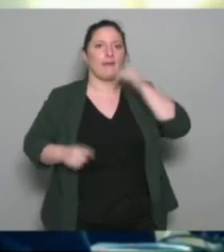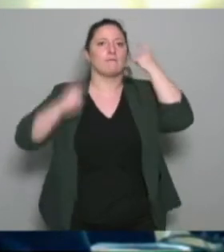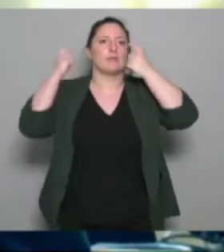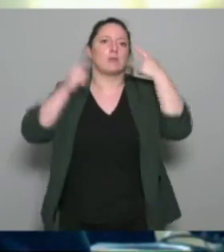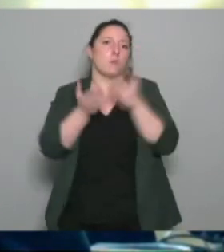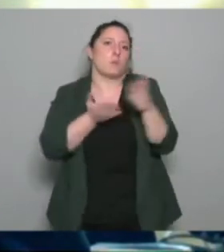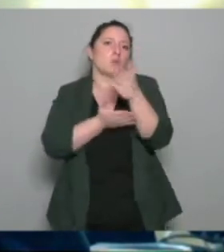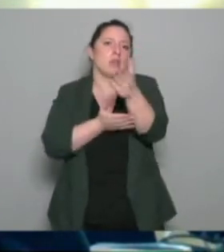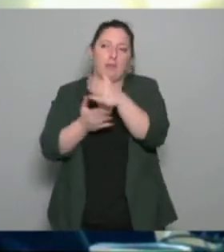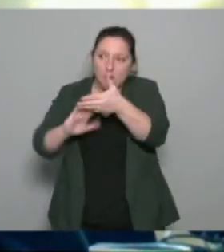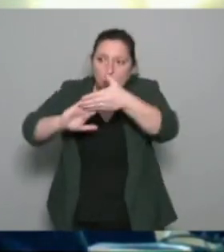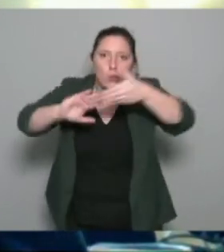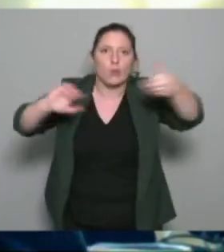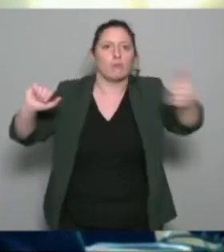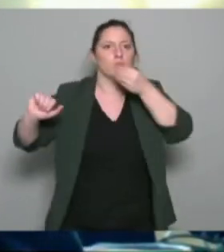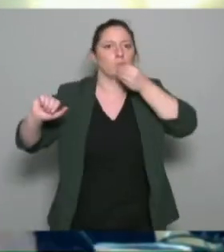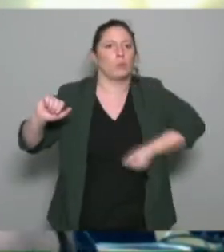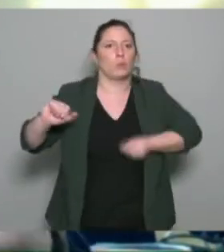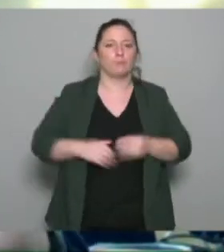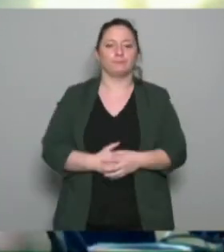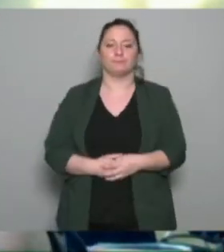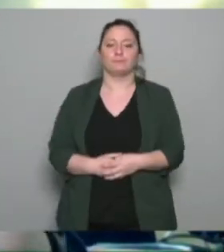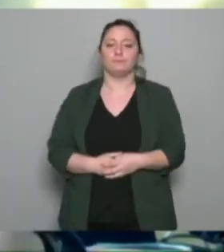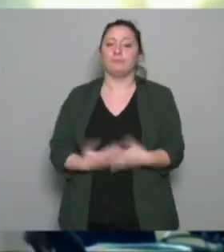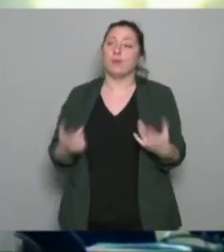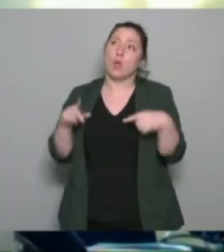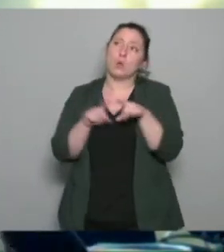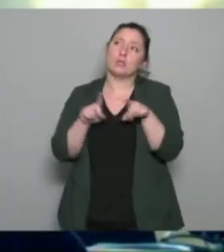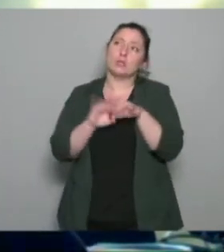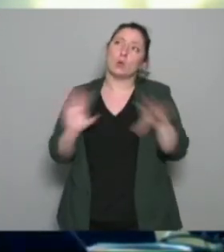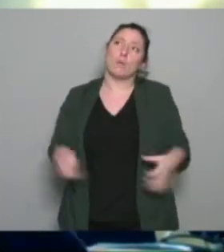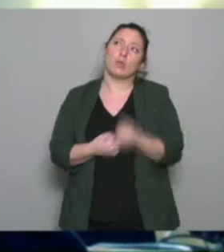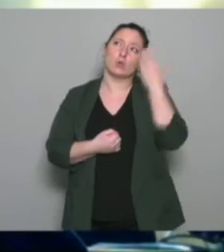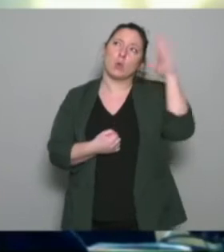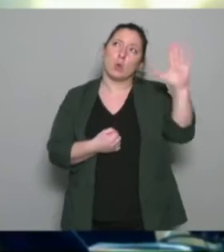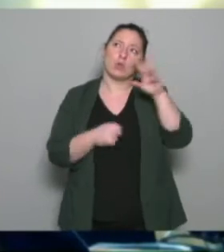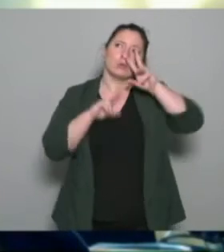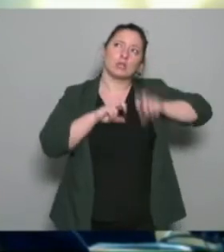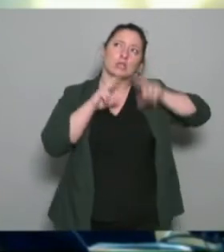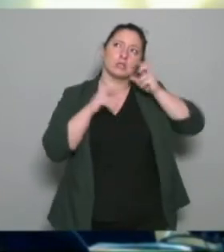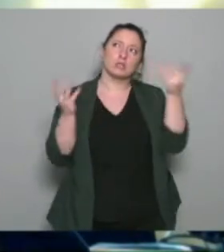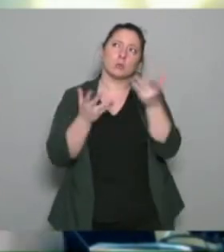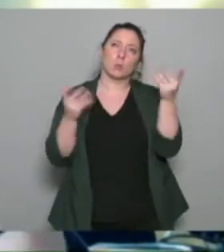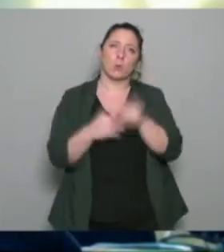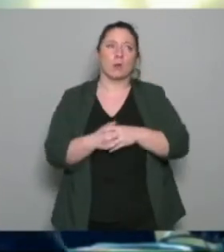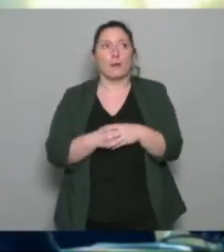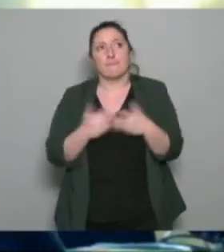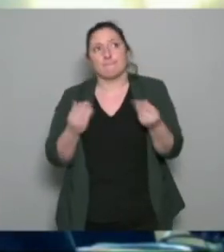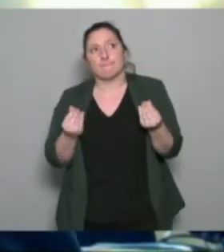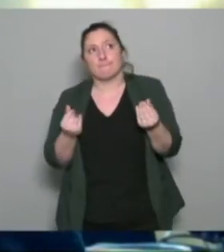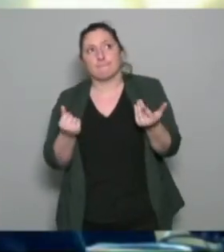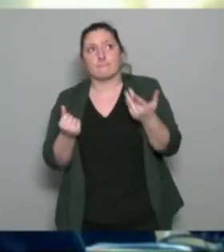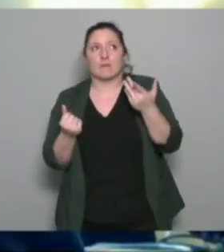il y a aussi la capacité effectivement de développer toute une partie en termes d'ingénierie